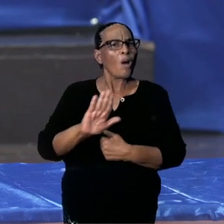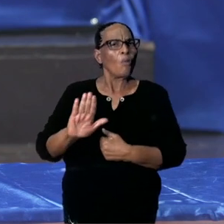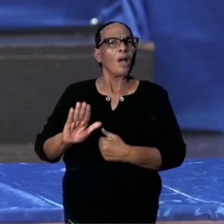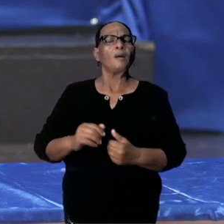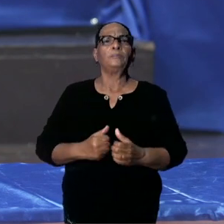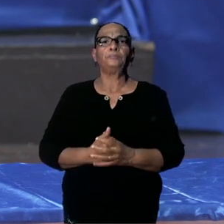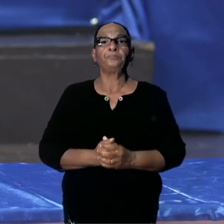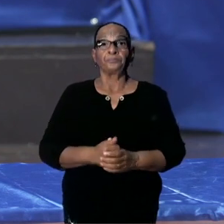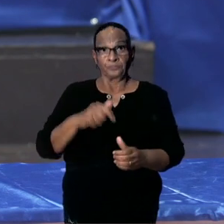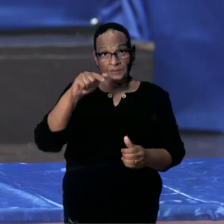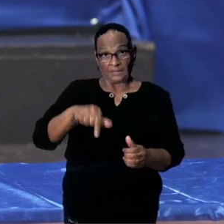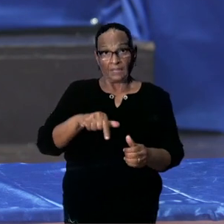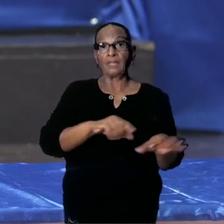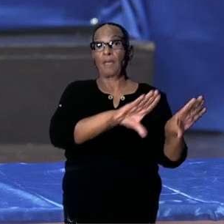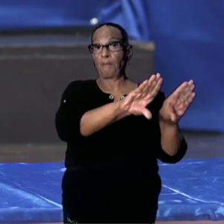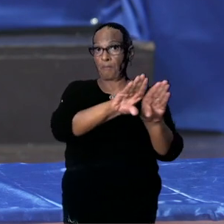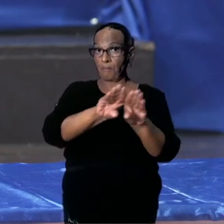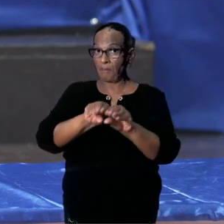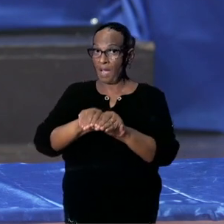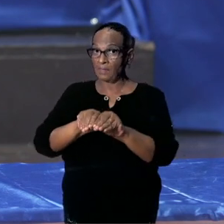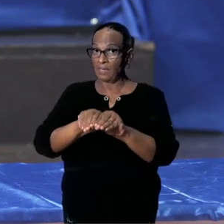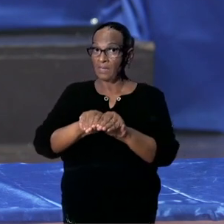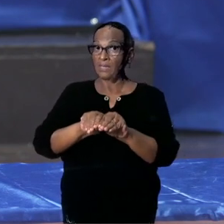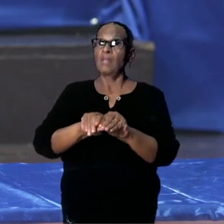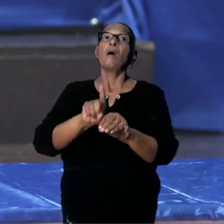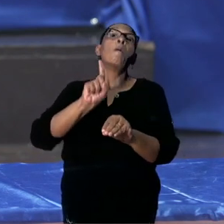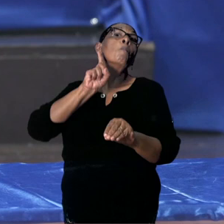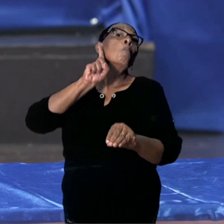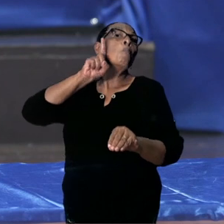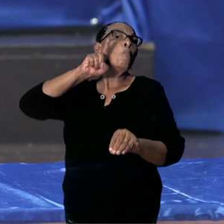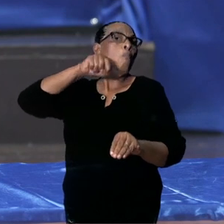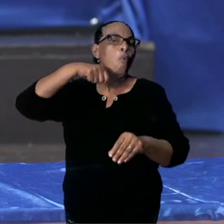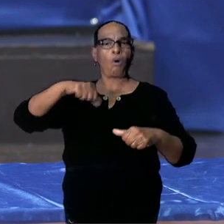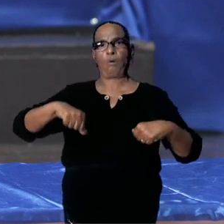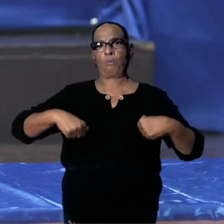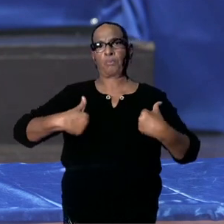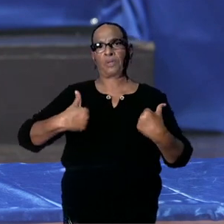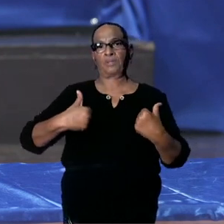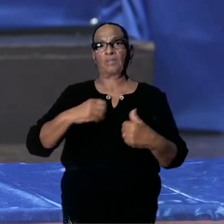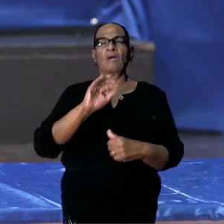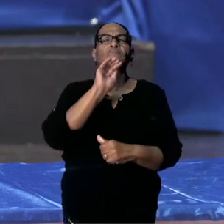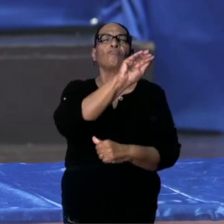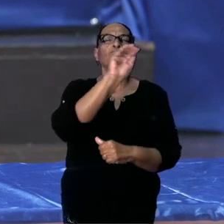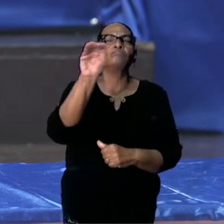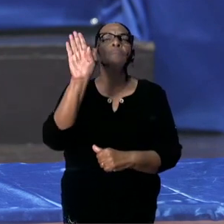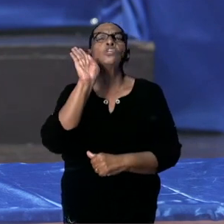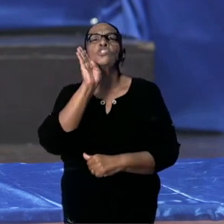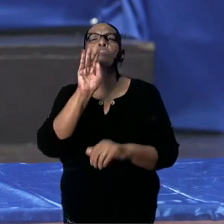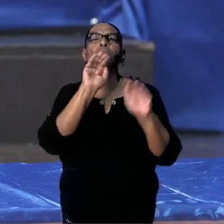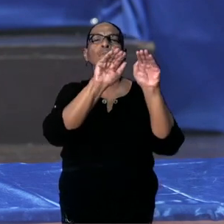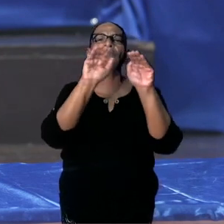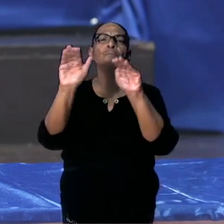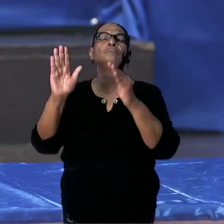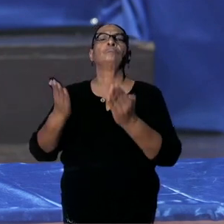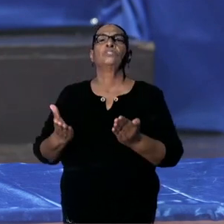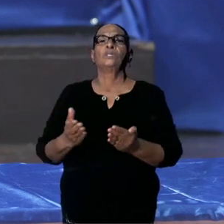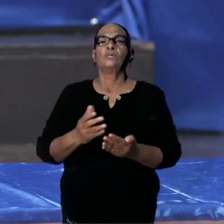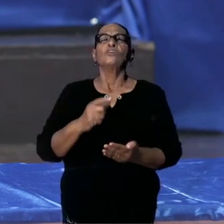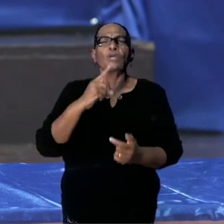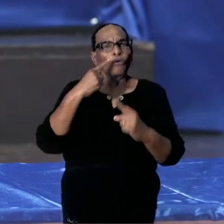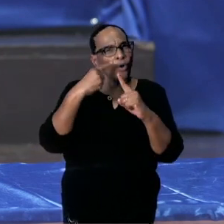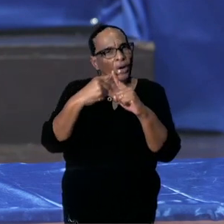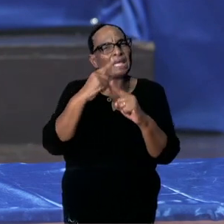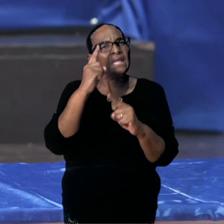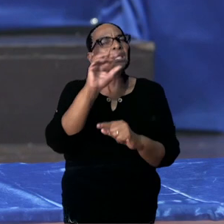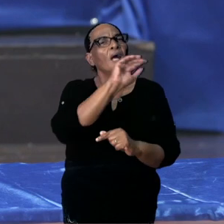Dit zijn de maatregelen die dus vanaf morgen zullen gelden en wij doen een beroep op ieder, nogmaals. Het is nooit te veel om